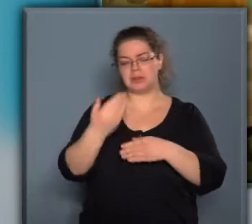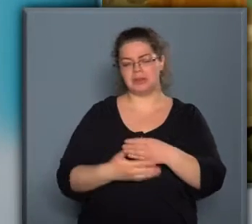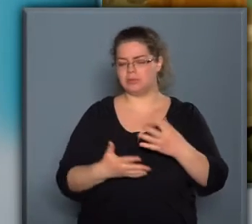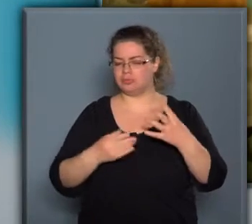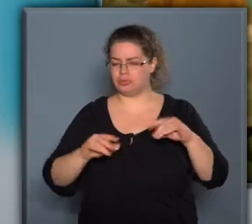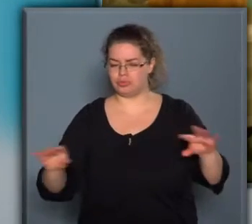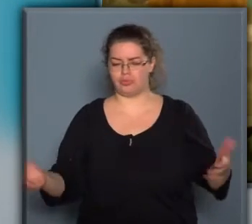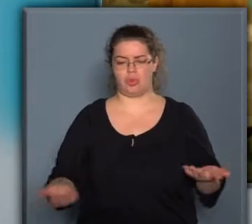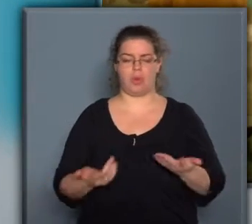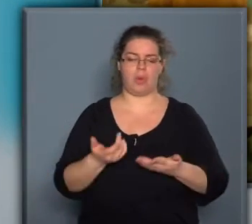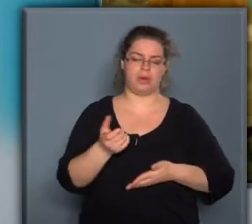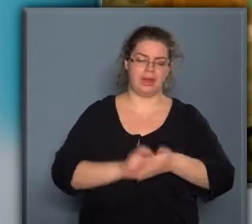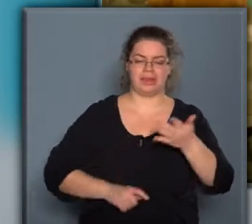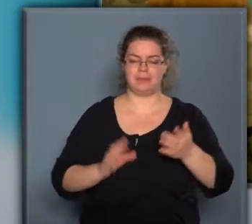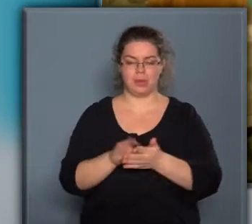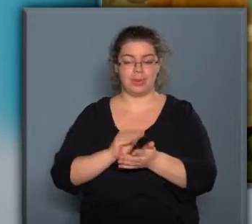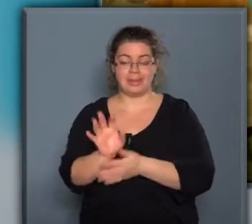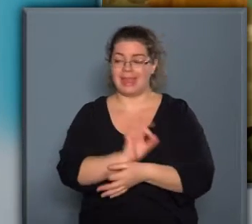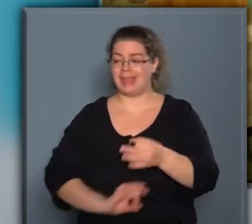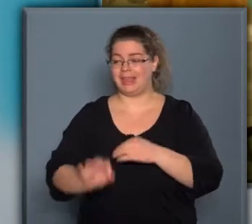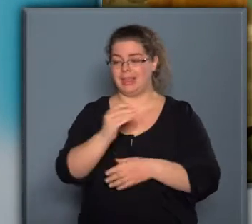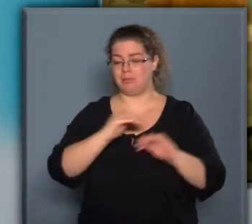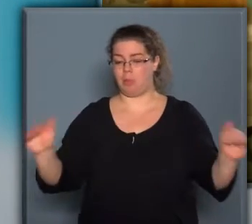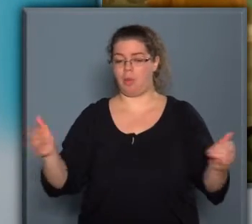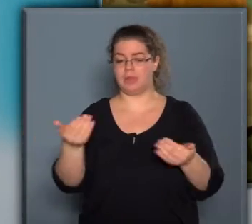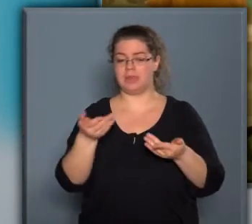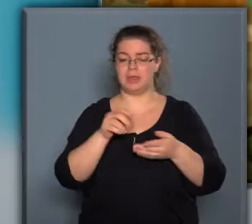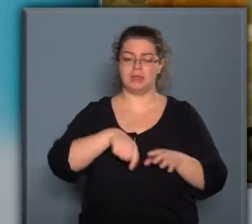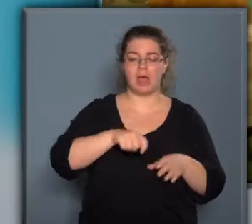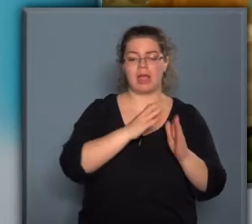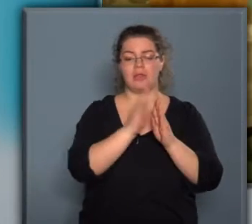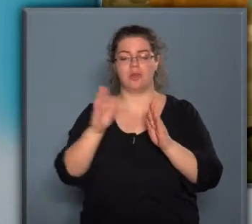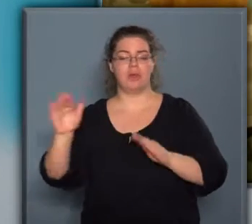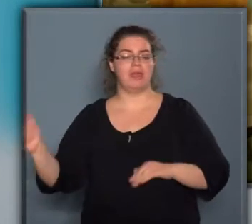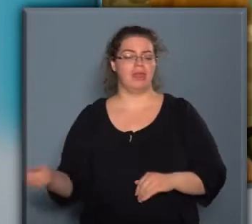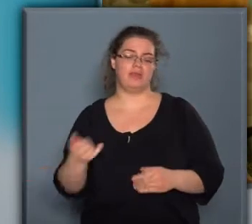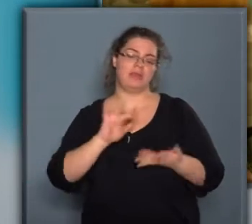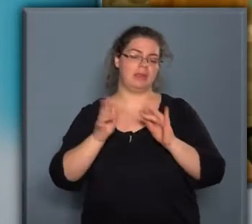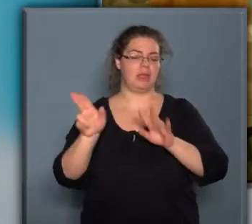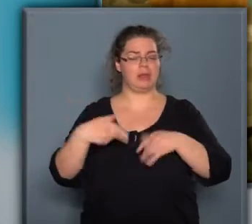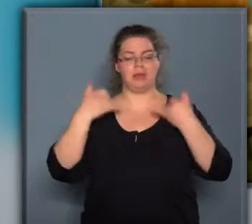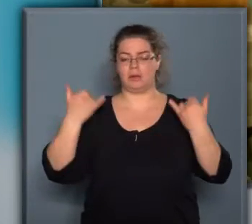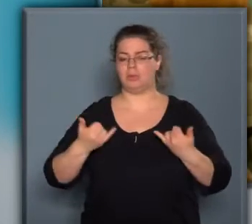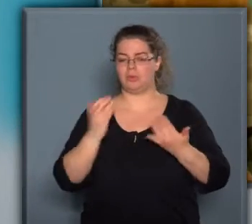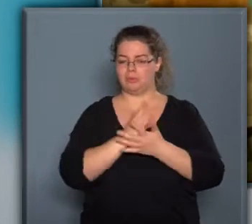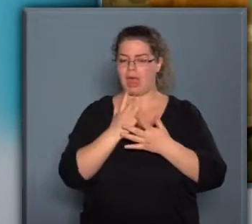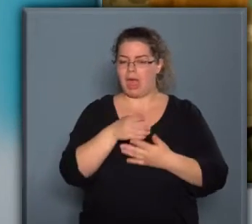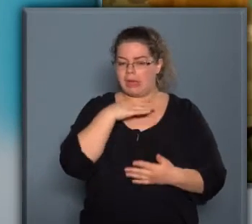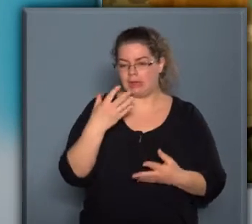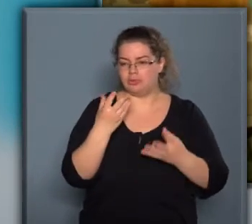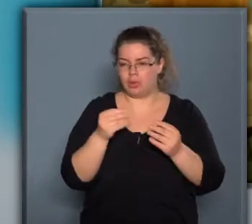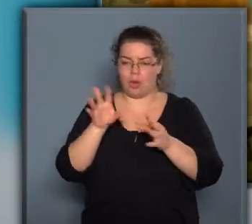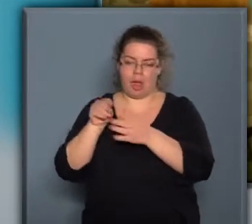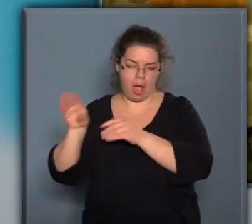kívül rengeteg reszebb gyűjteményem, egy egész polcnyi szakácskönyvem, és hát az internetről most már elég sokat leszedek